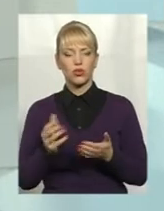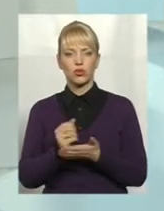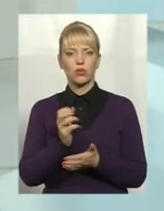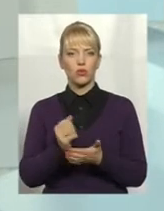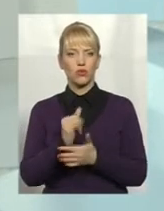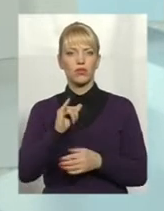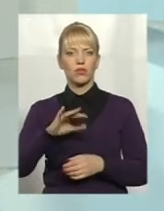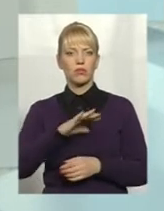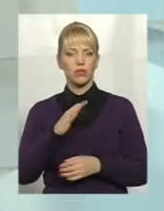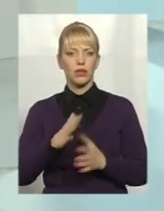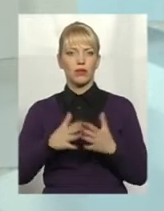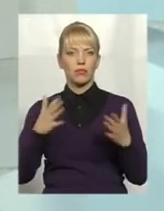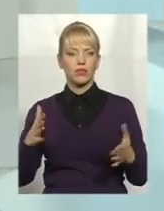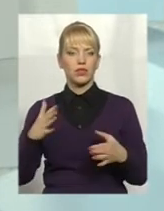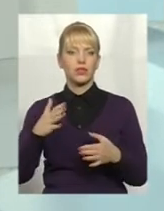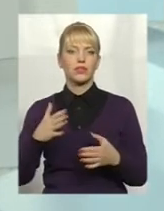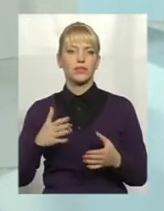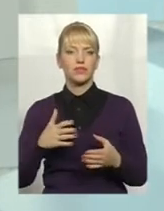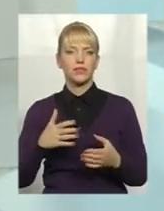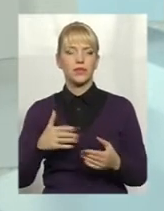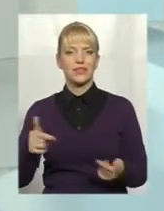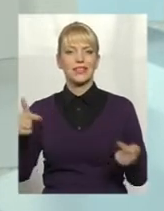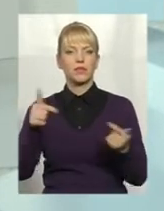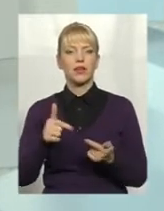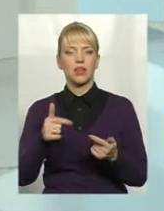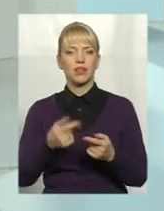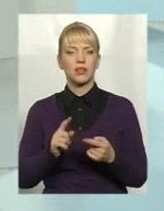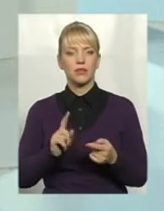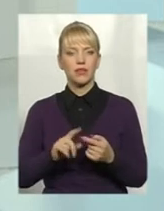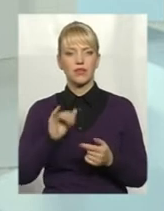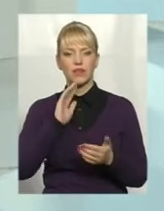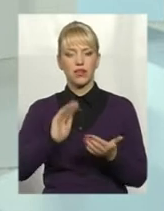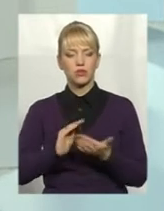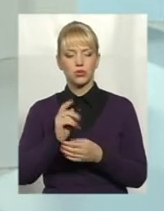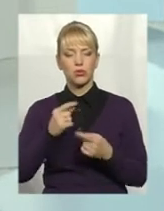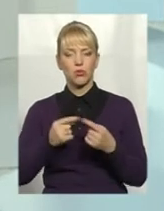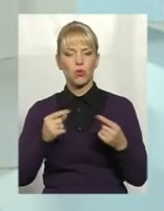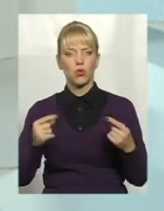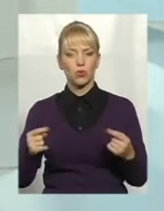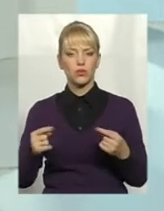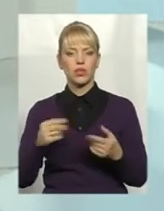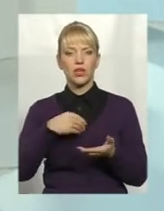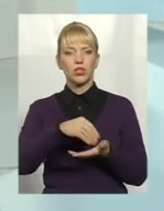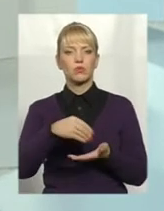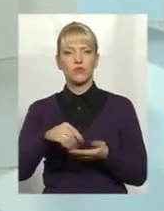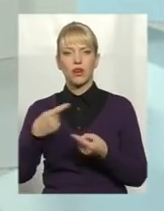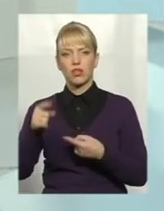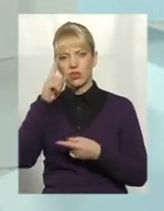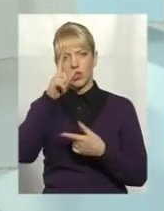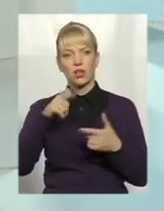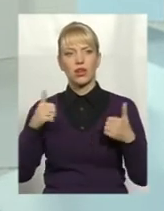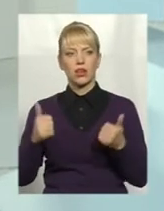більш сприятливими по якості продукції споживачами інших країн. І